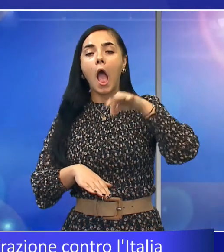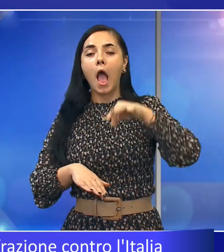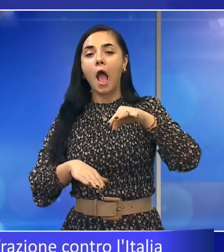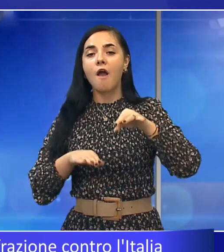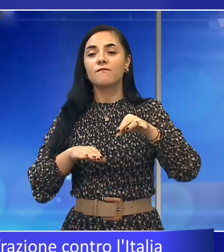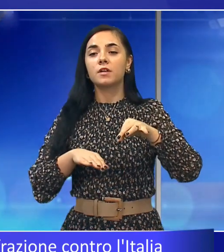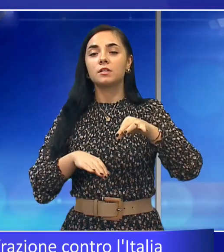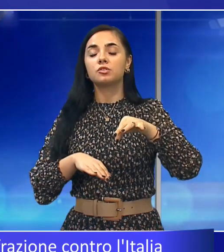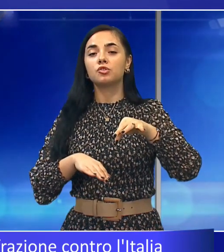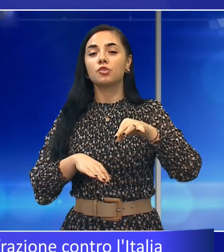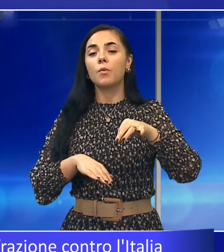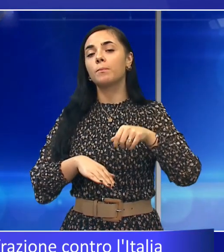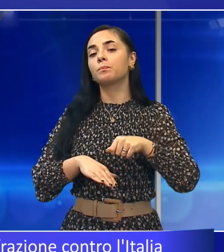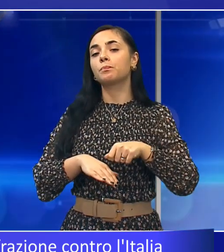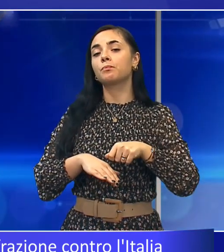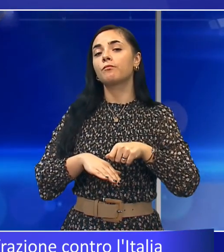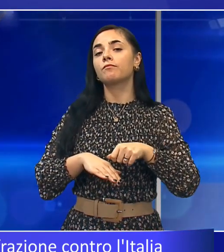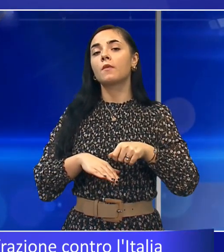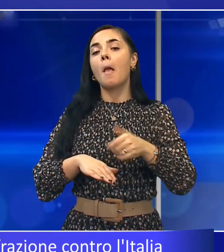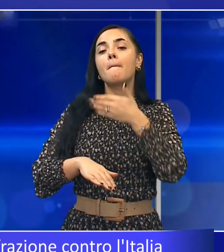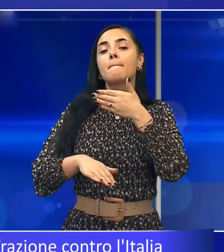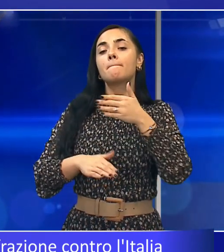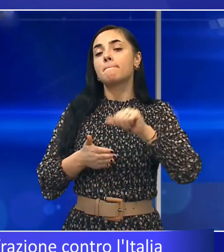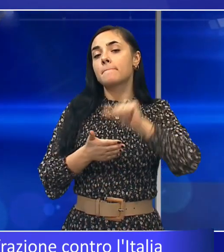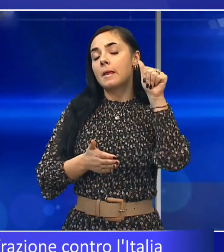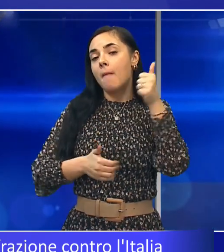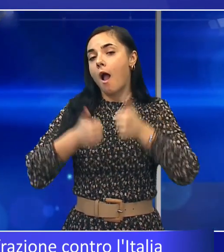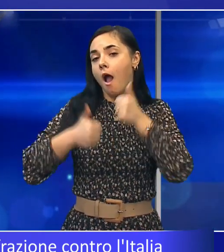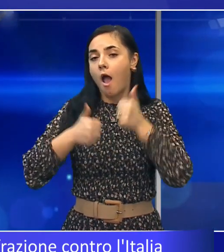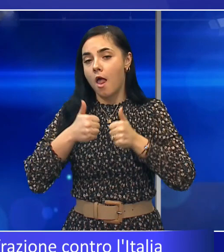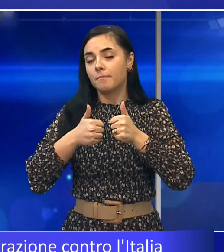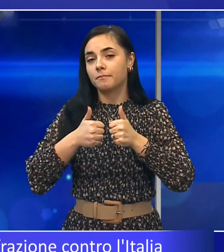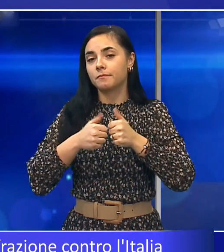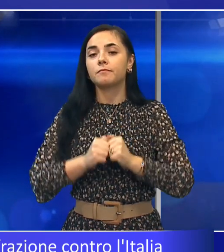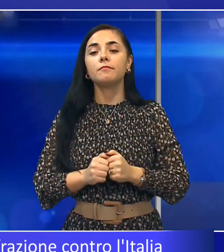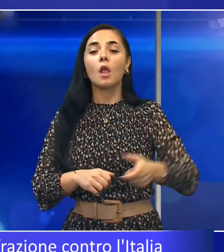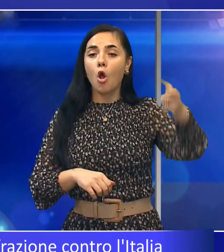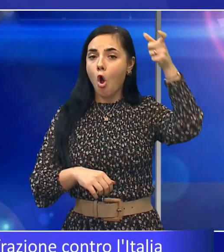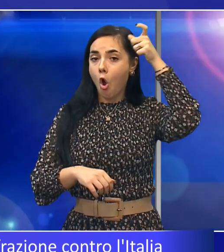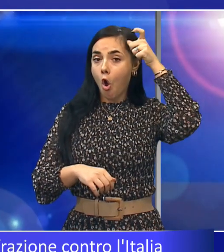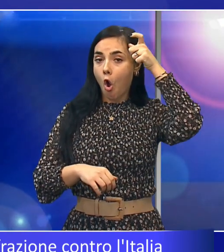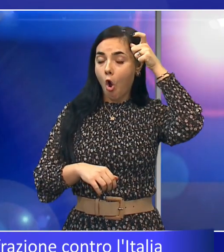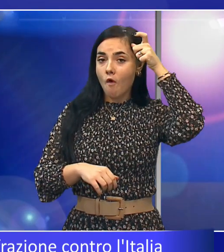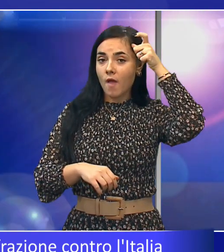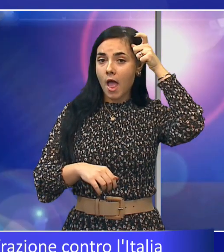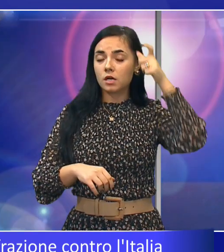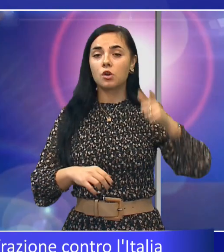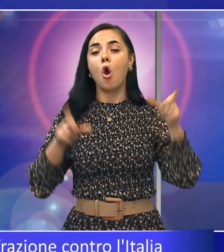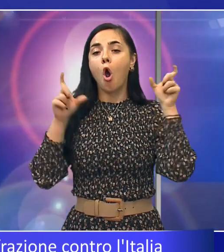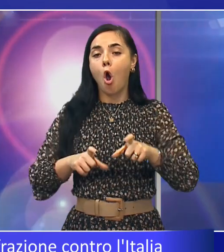gara le concessioni. Il Governo ha due mesi di tempo per dare una risposta.